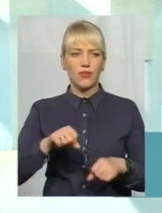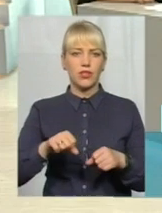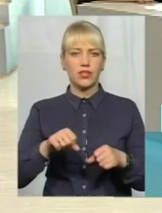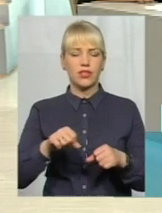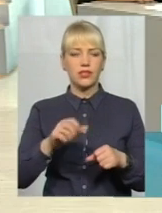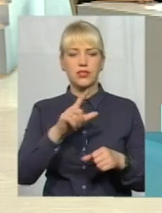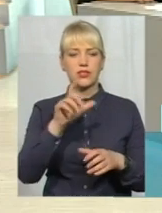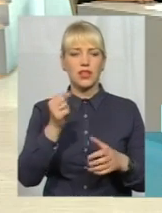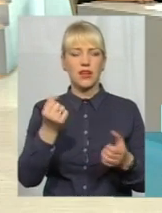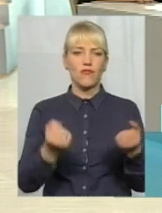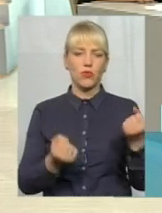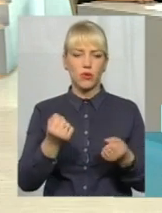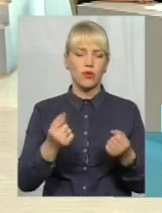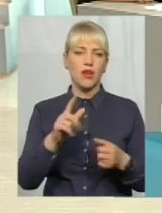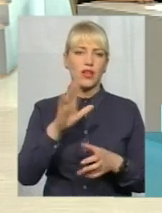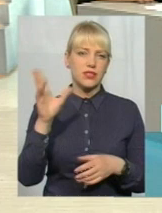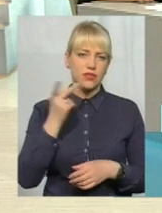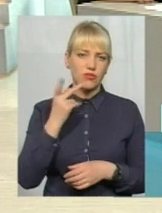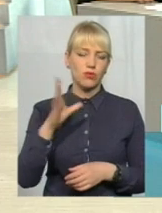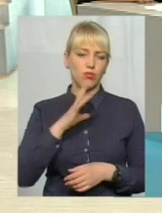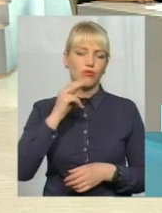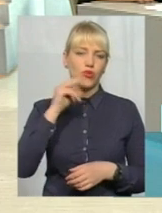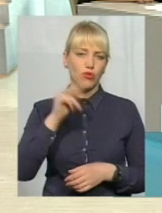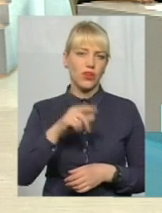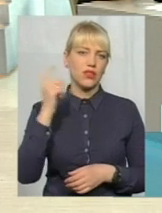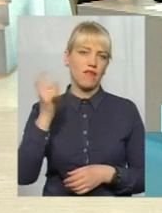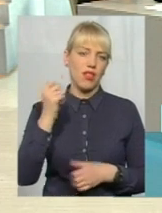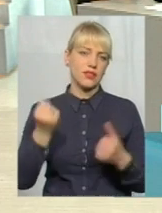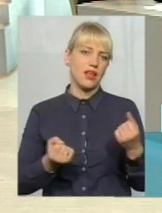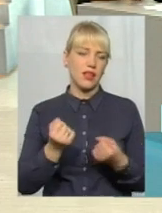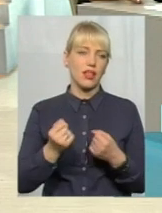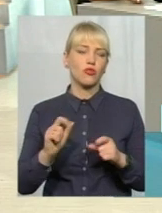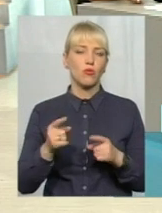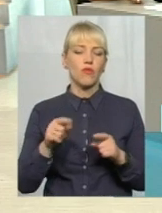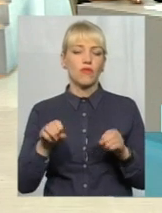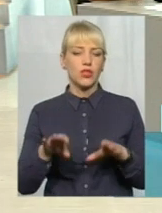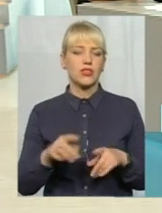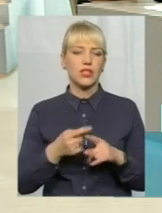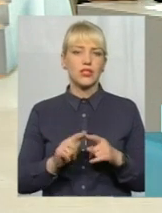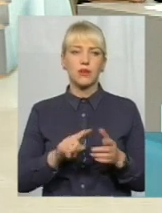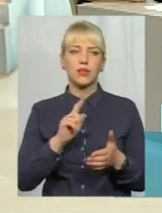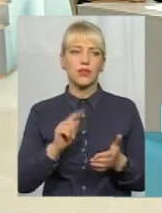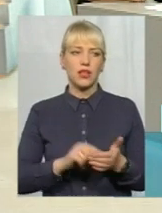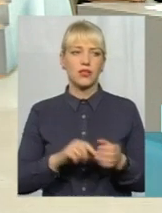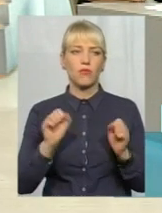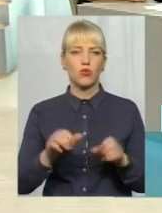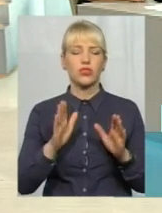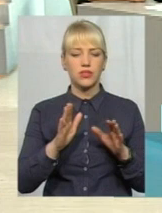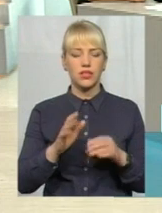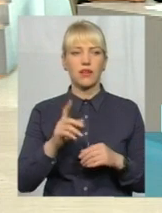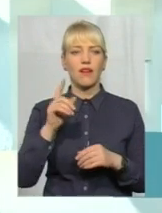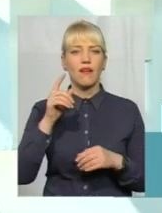власник автомобіля. Власник автомобіля? Так. Тобто вирішити це питання може тільки вдала інфраструктура?